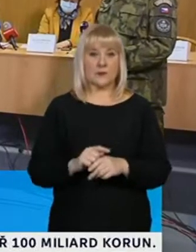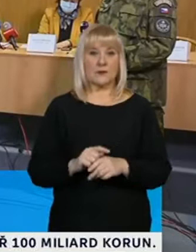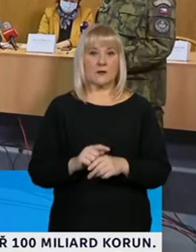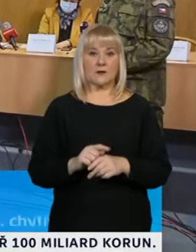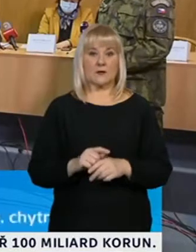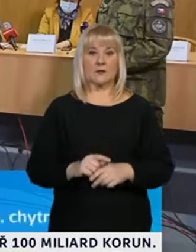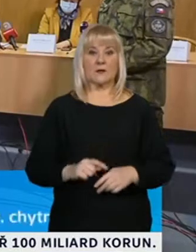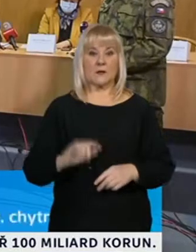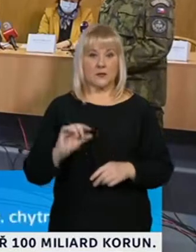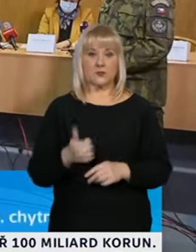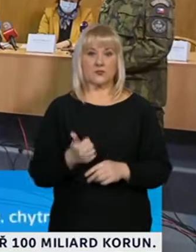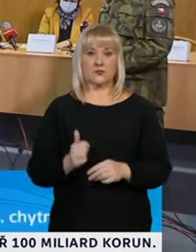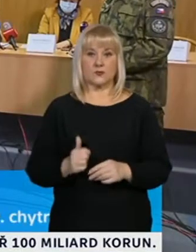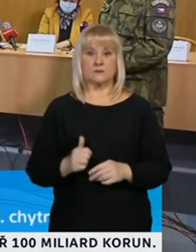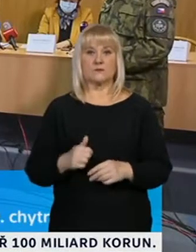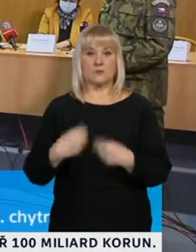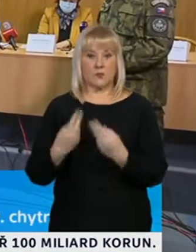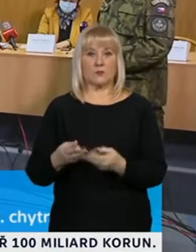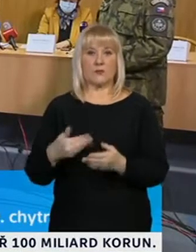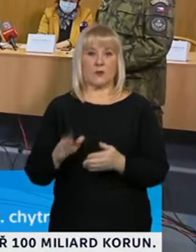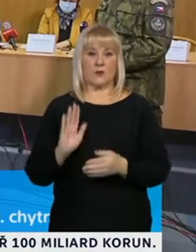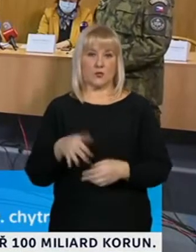dobrovolného testování veřejnosti.